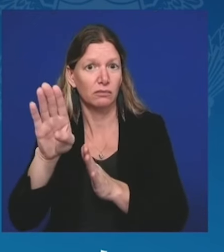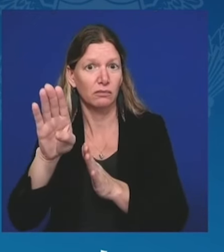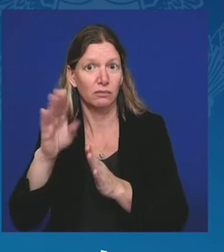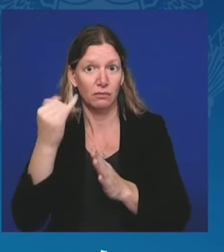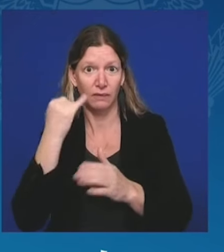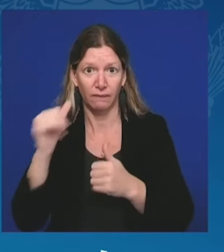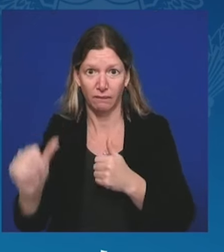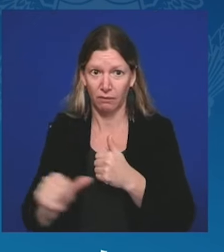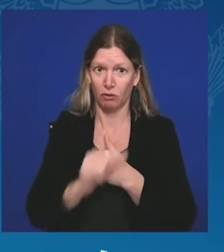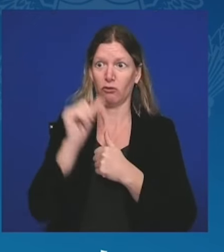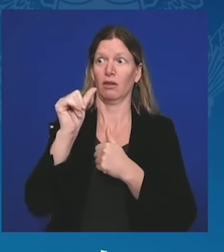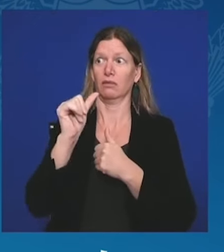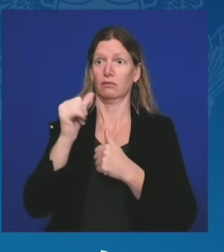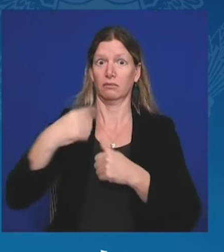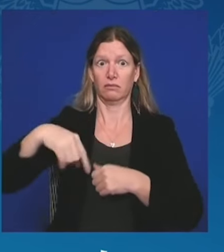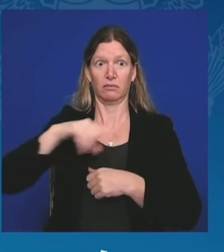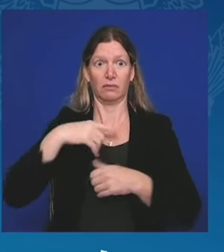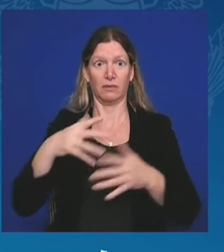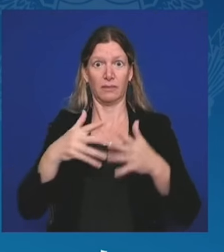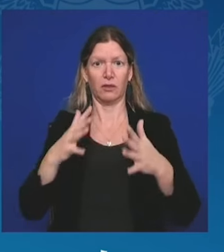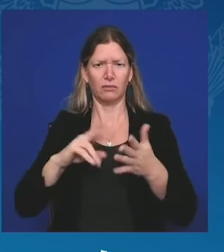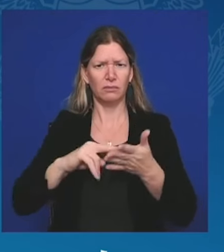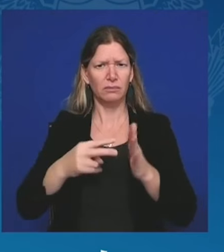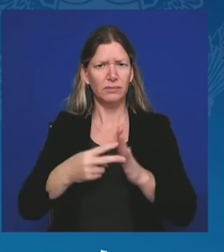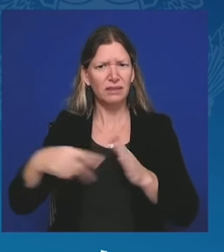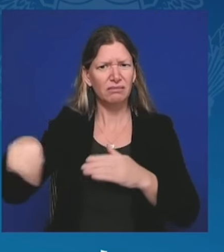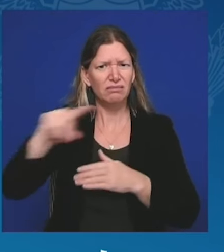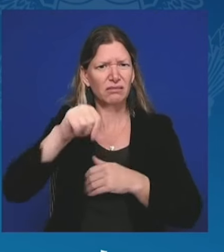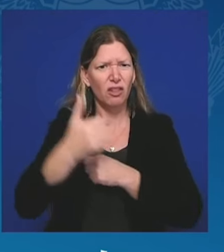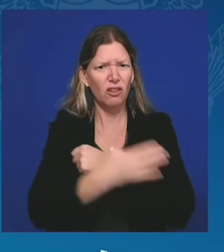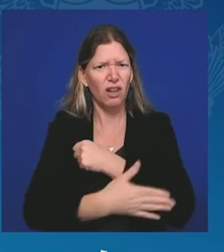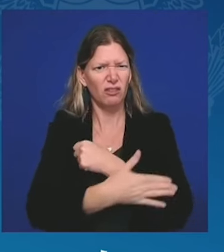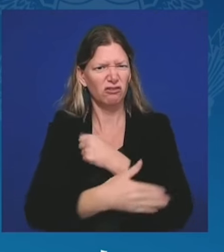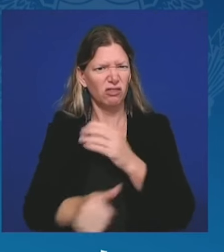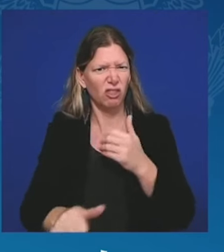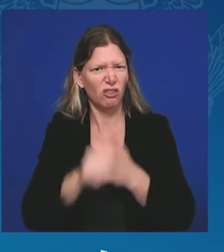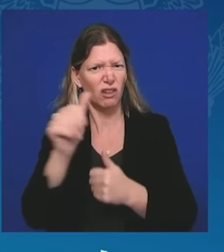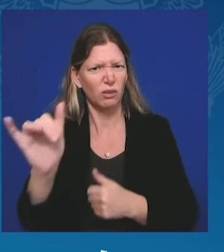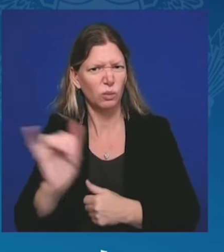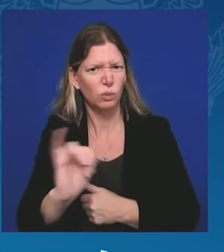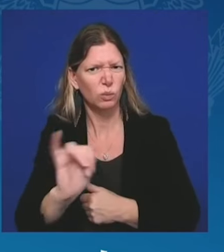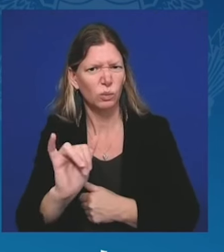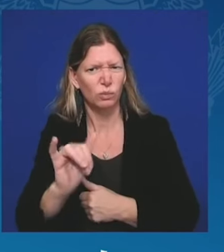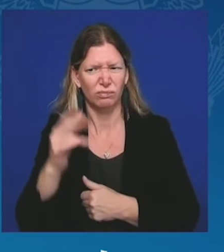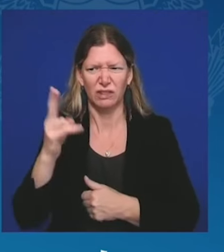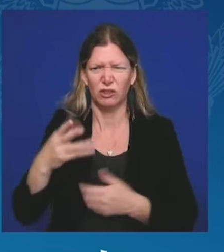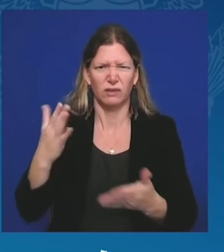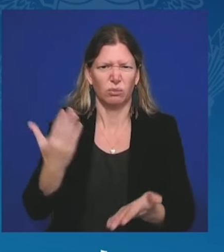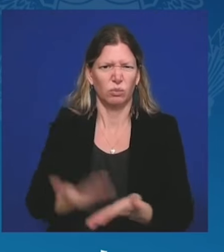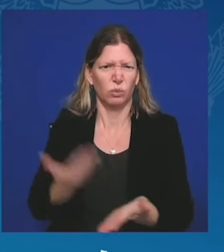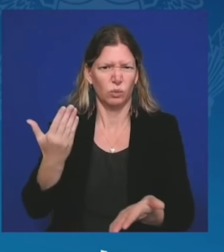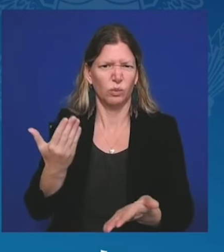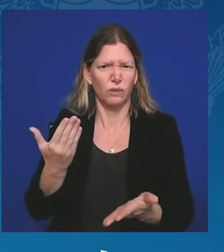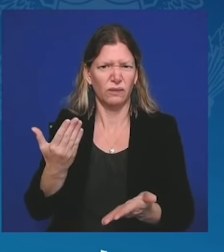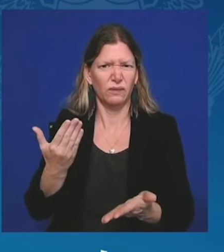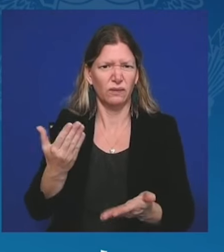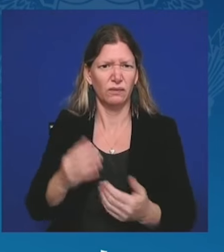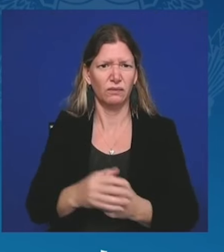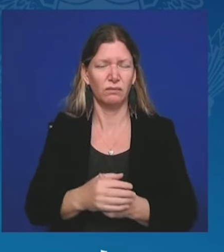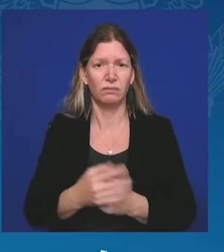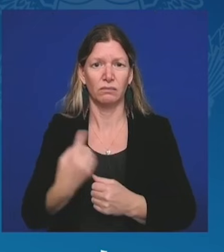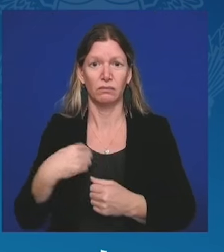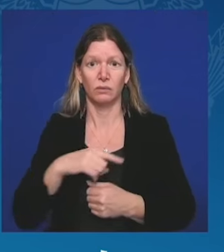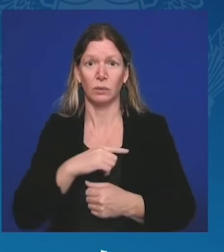Historia pokazuje, że jeśli pozwolimy agresorom takim jak Putin na bezkarne przejmowanie terytoriów, będą oni